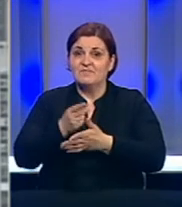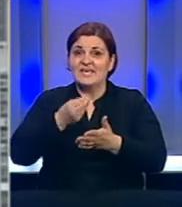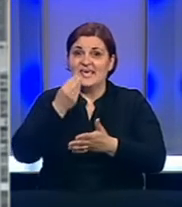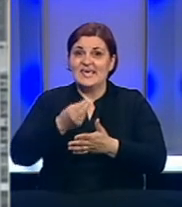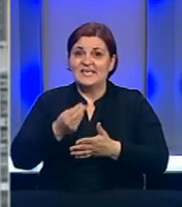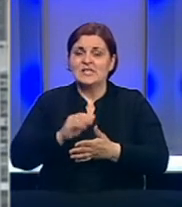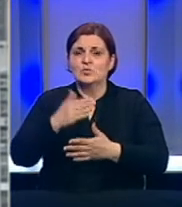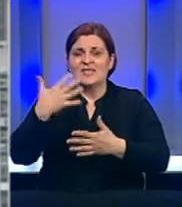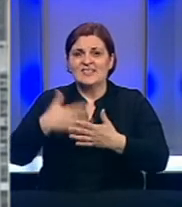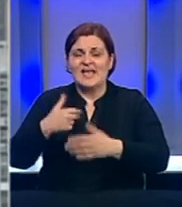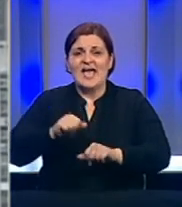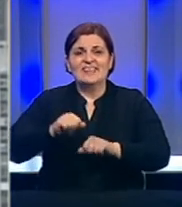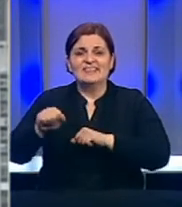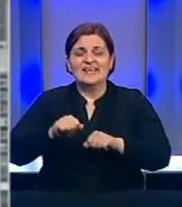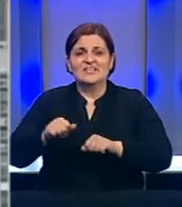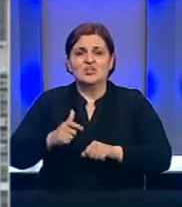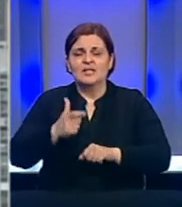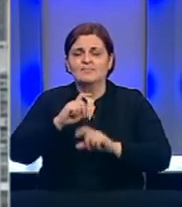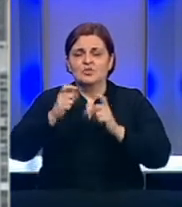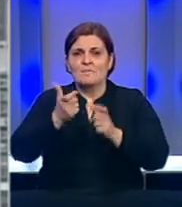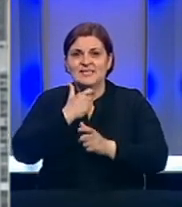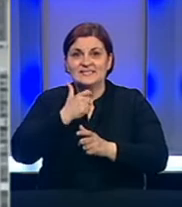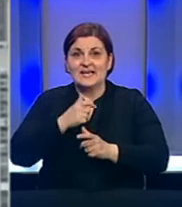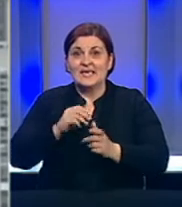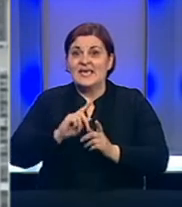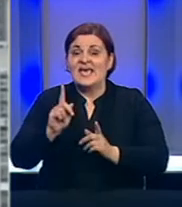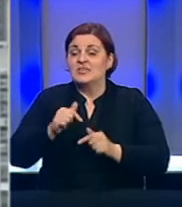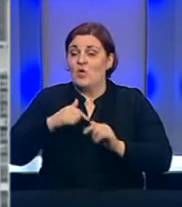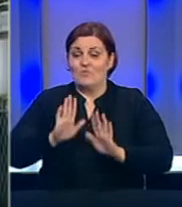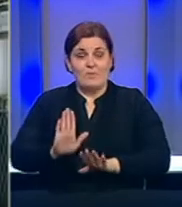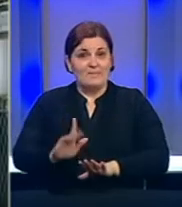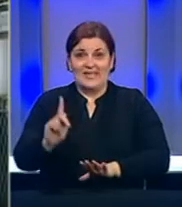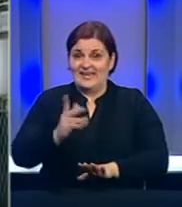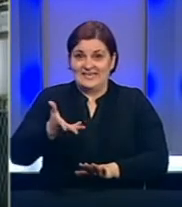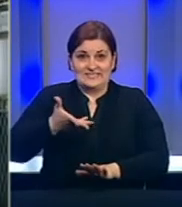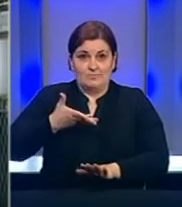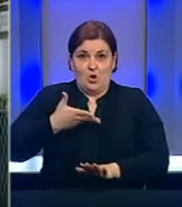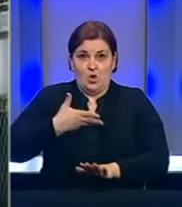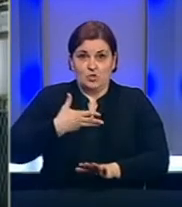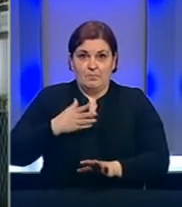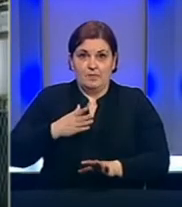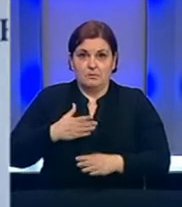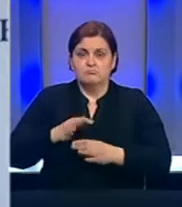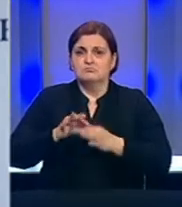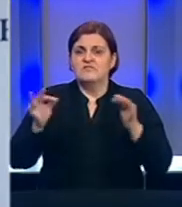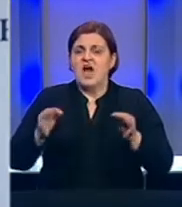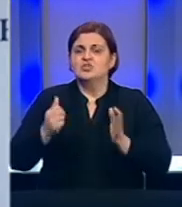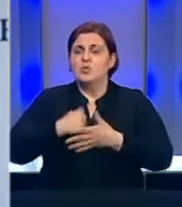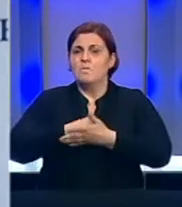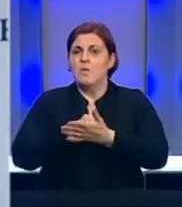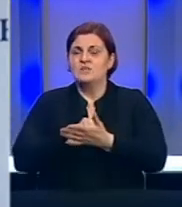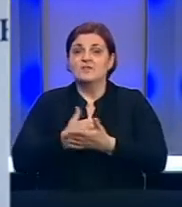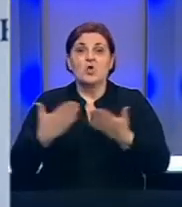za druge medije direktorica ove ustanove. Mi još do ovih trenutaka nismo dobili zvaničnu potvrdu.